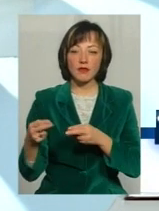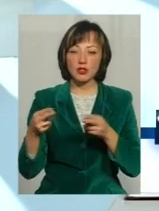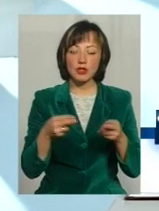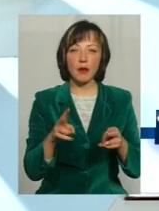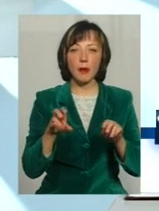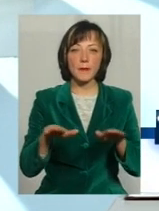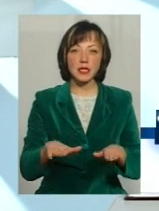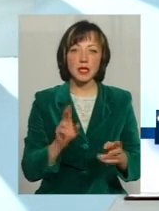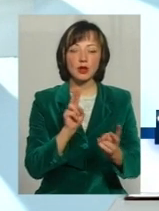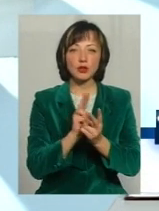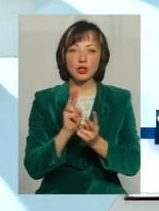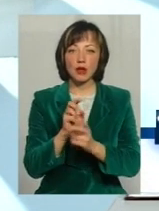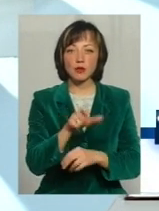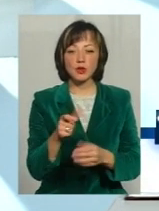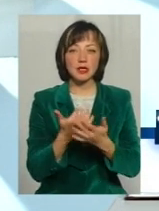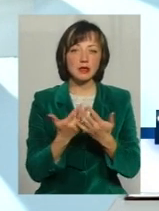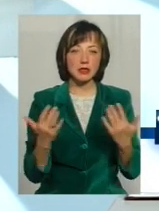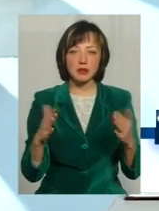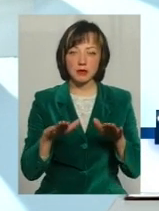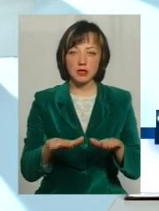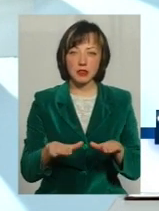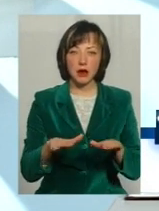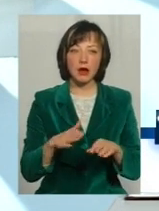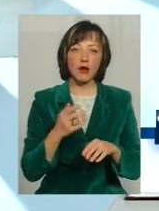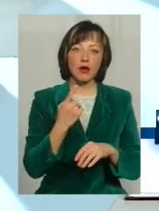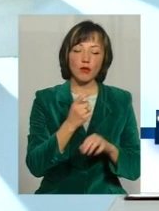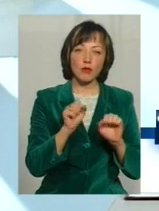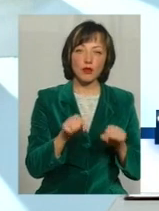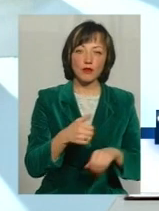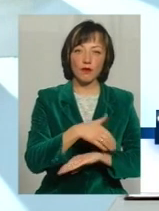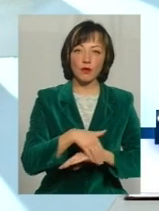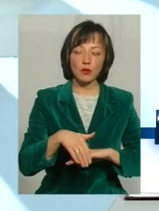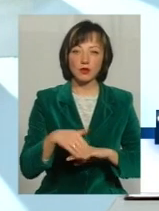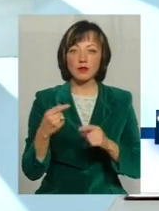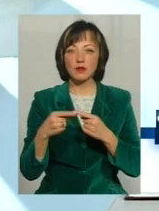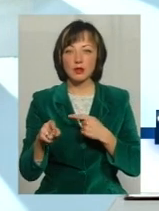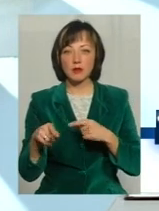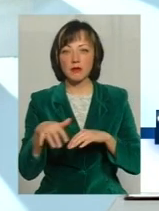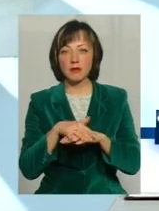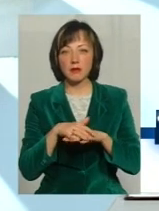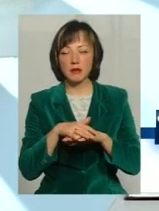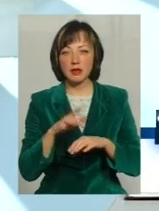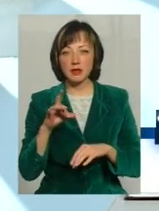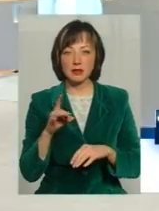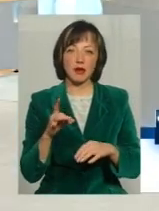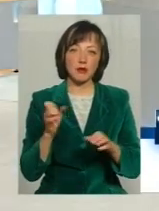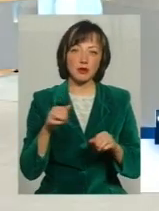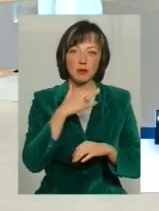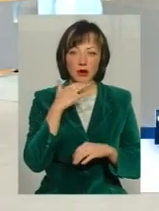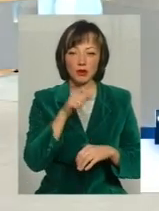місця і зустрічаємося людьми в різних місцях Одолу дню в цьому може бути просто вулиця, де можливо просто базар, де багато людей може